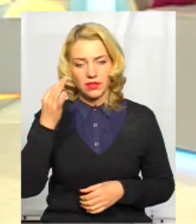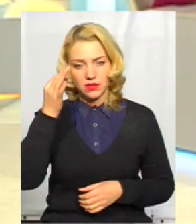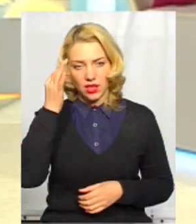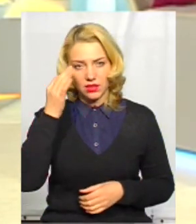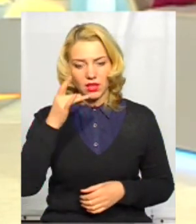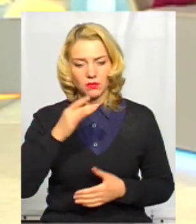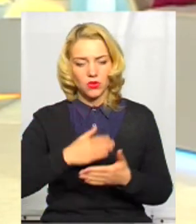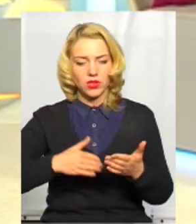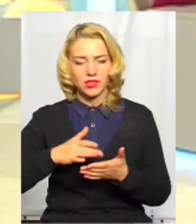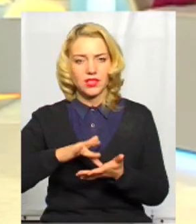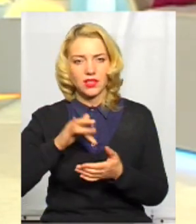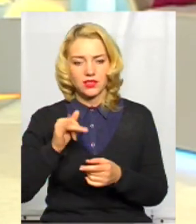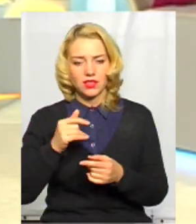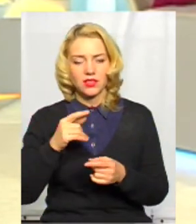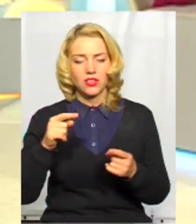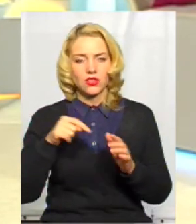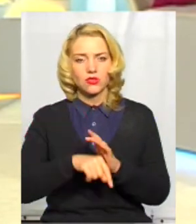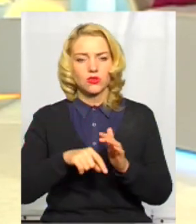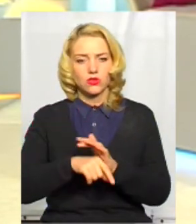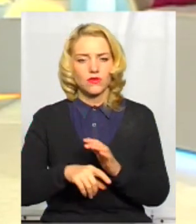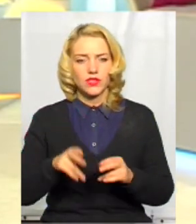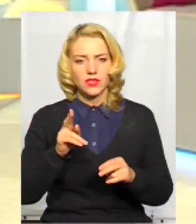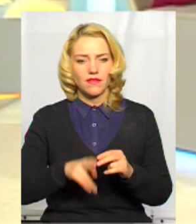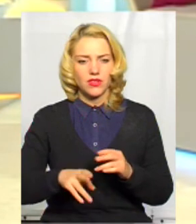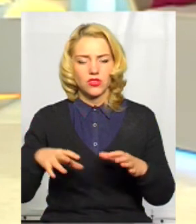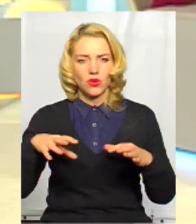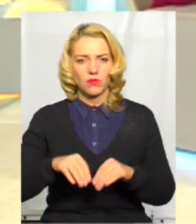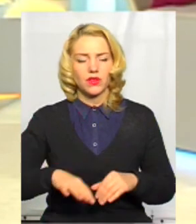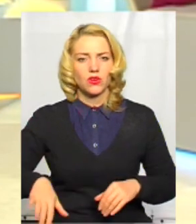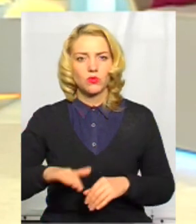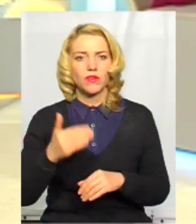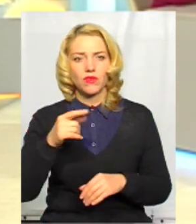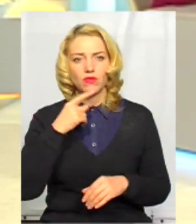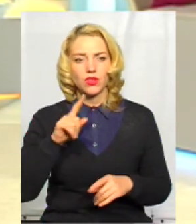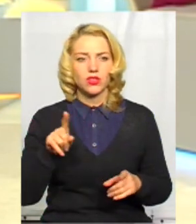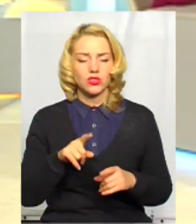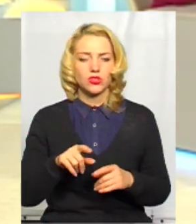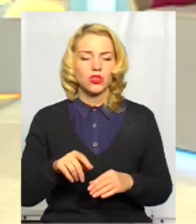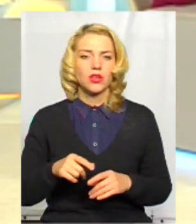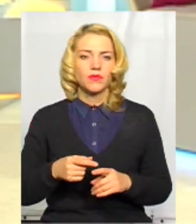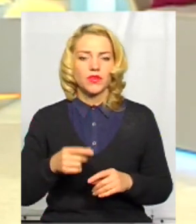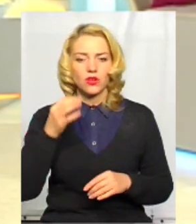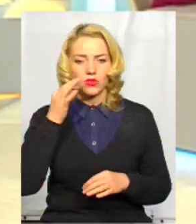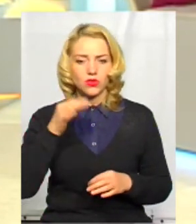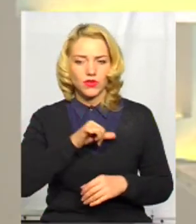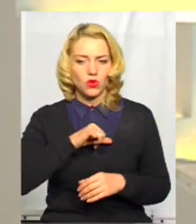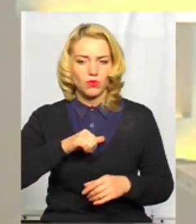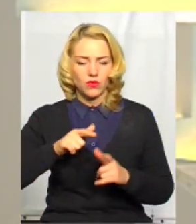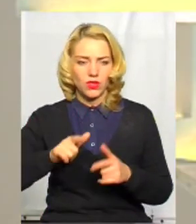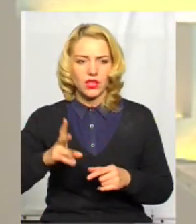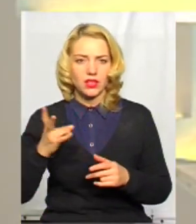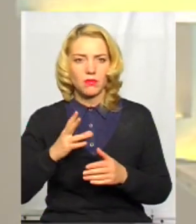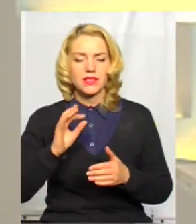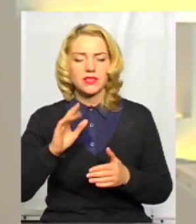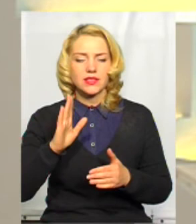про децентралізацію, стосовно завершення об'єднання тераграма, дворі говорять, що досить же добровільно, треба за перспективним